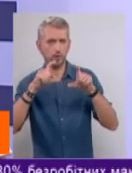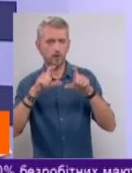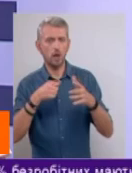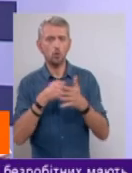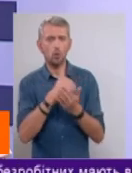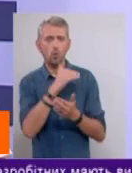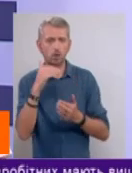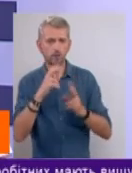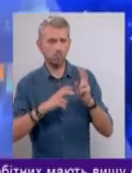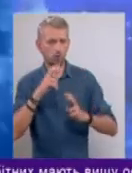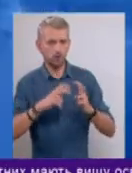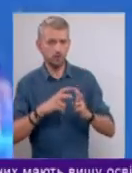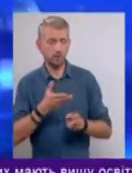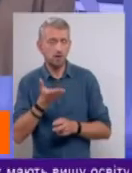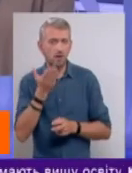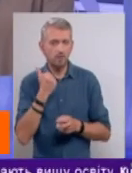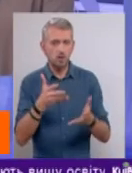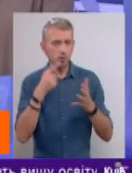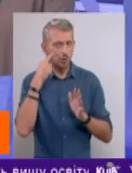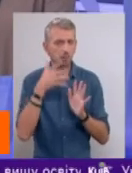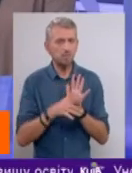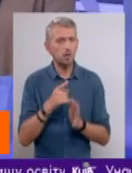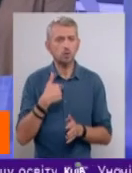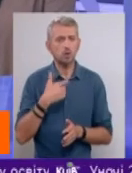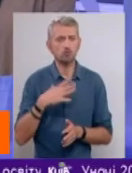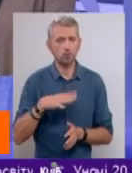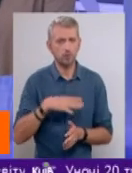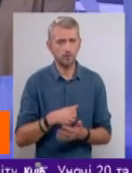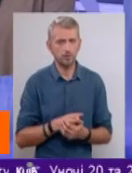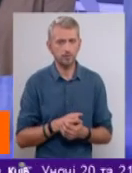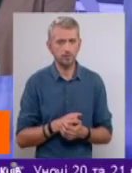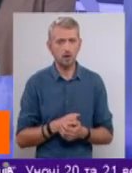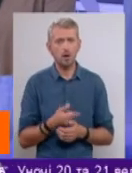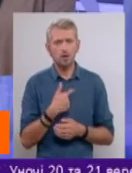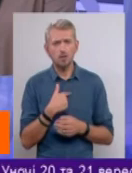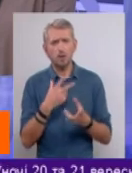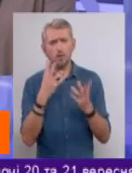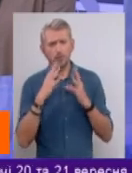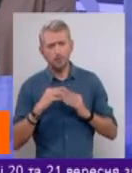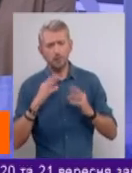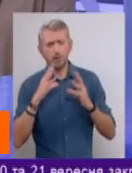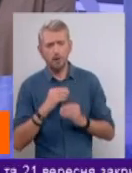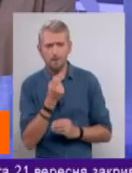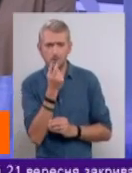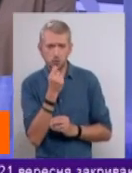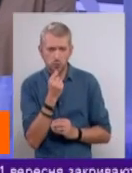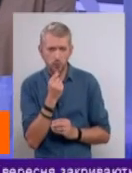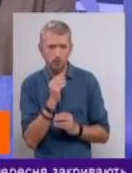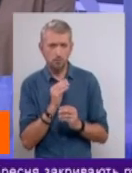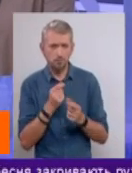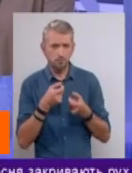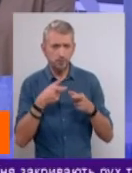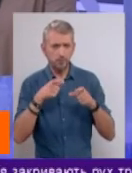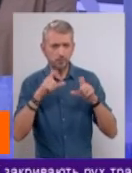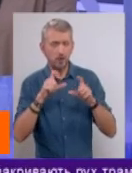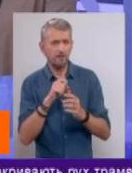уровня промышленности. Но давайте четко понимать, что нас ждет. Нас убаюкивают, говорят, видите, мы тут вам по чуть-чуть. Это вопрос